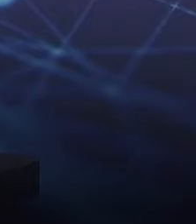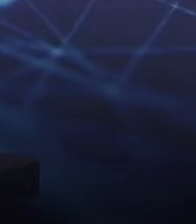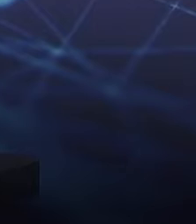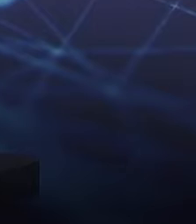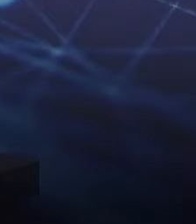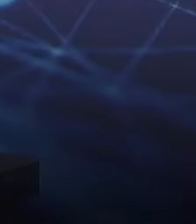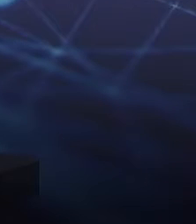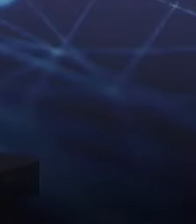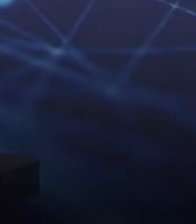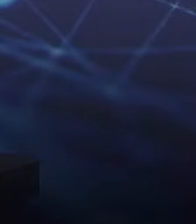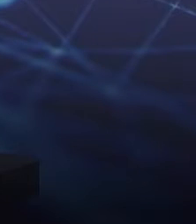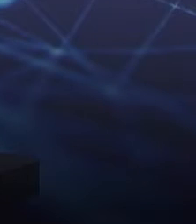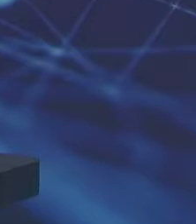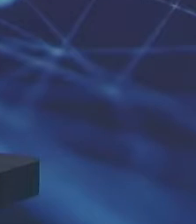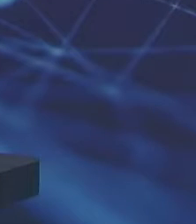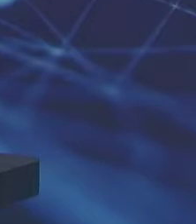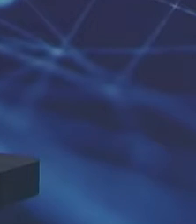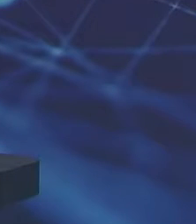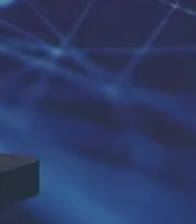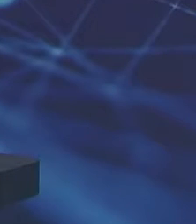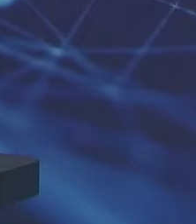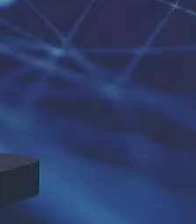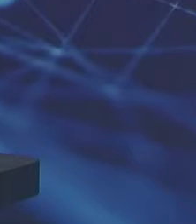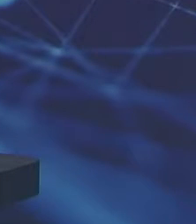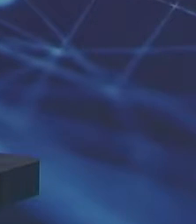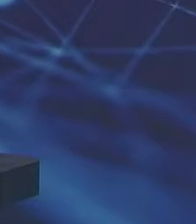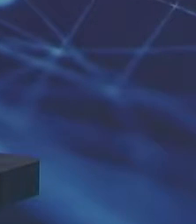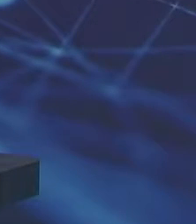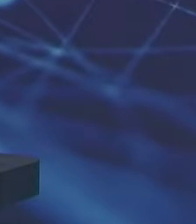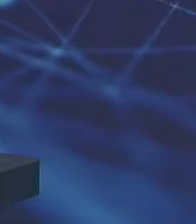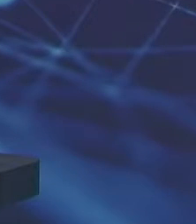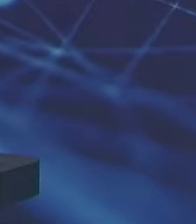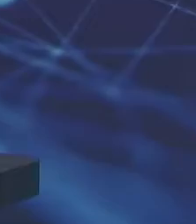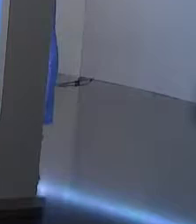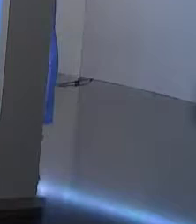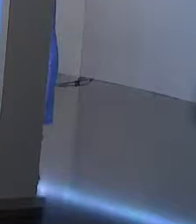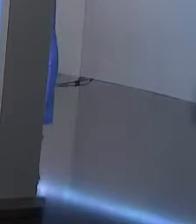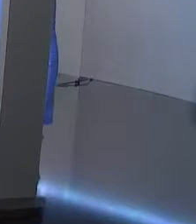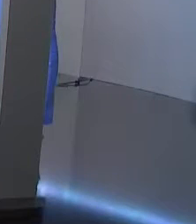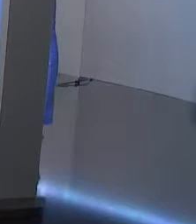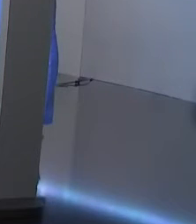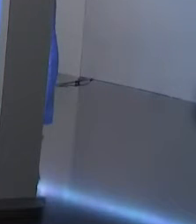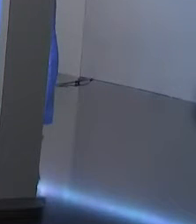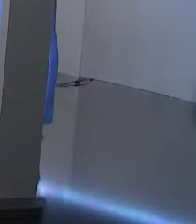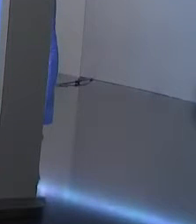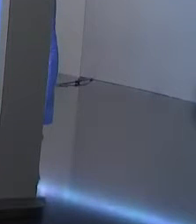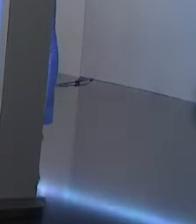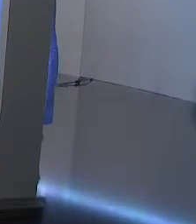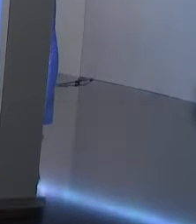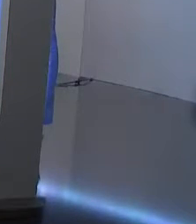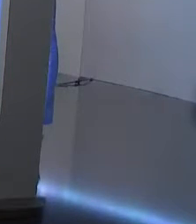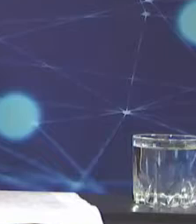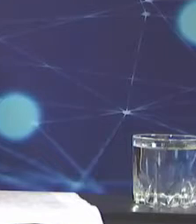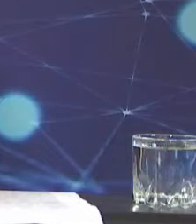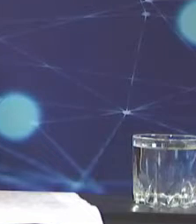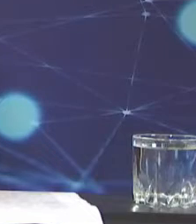Директорка Департаменту соціального захисту населення Миколаївської обласної державної адміністрації Оксана Кільчіва. Оксана, я вас